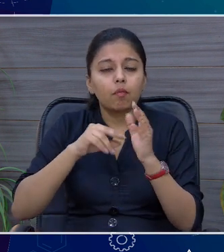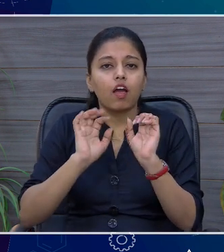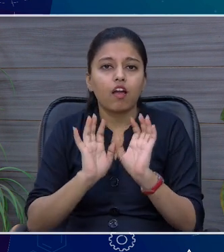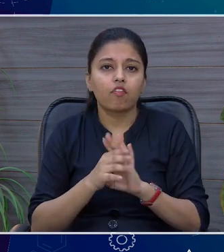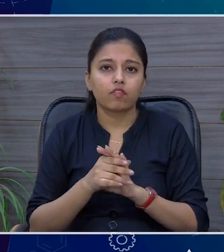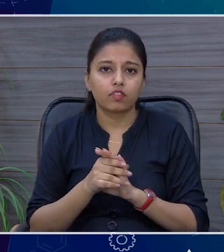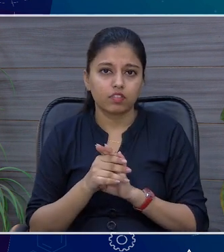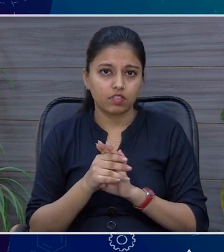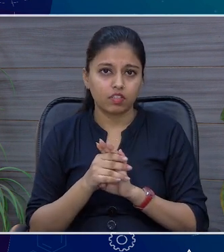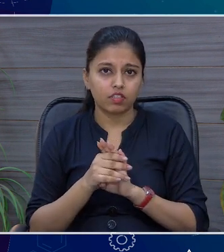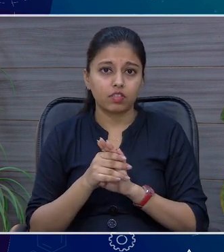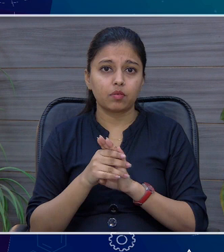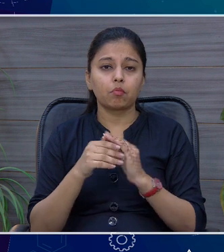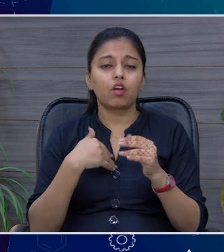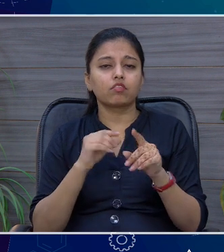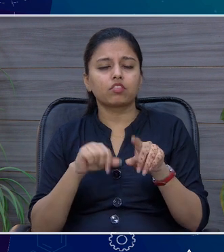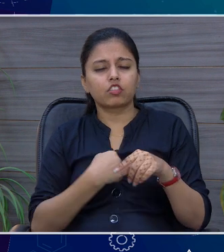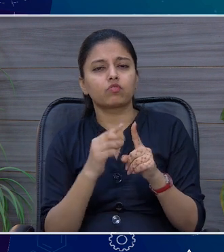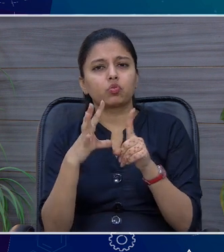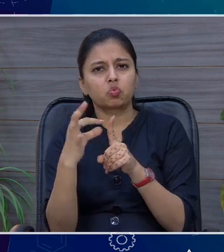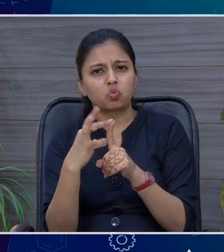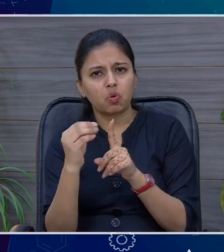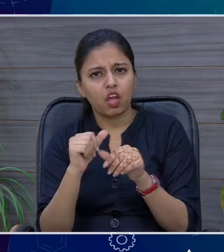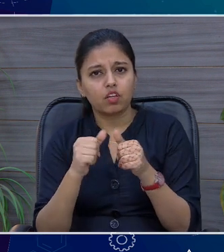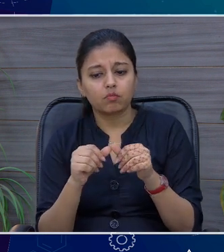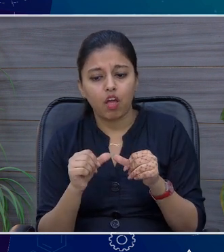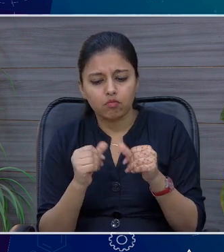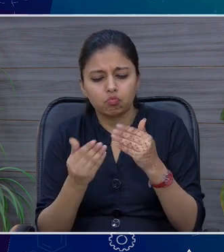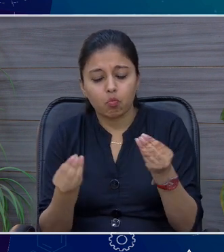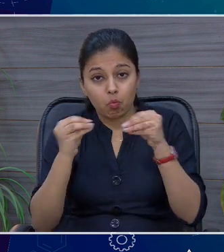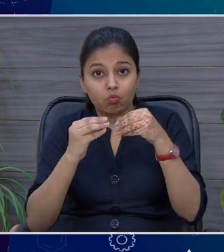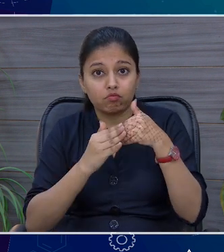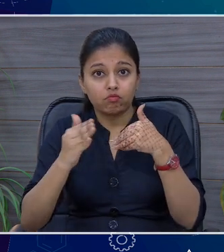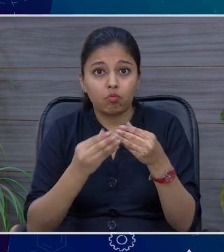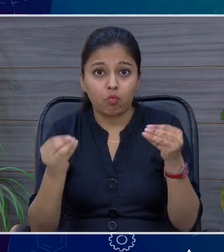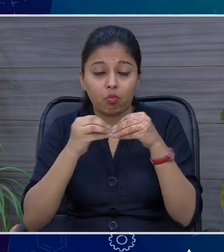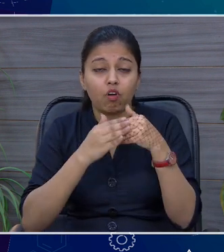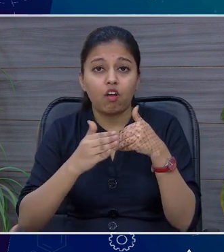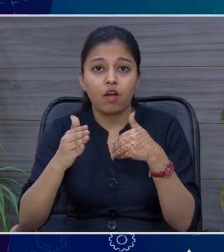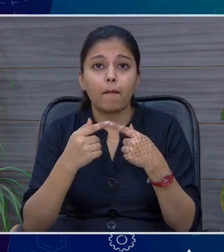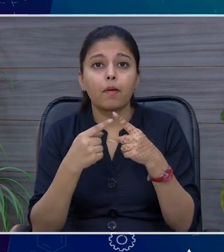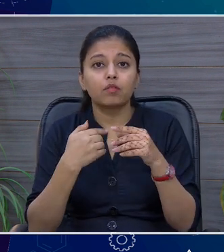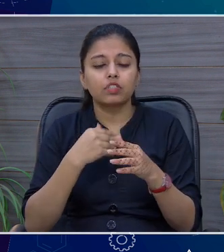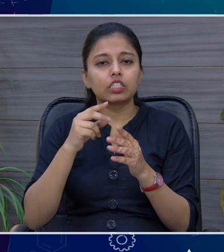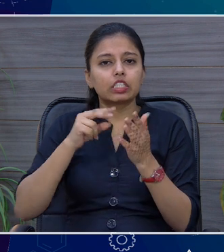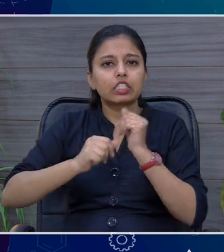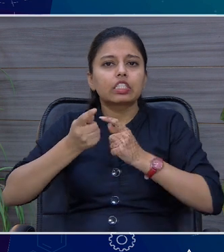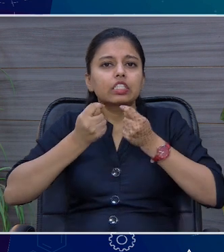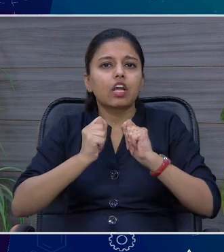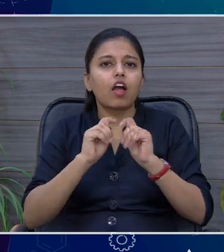अबिसम